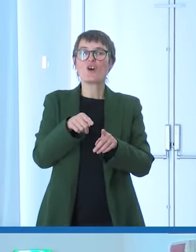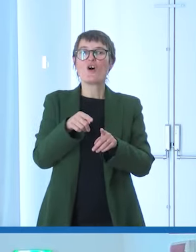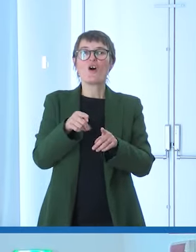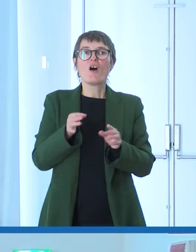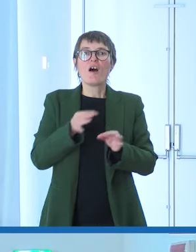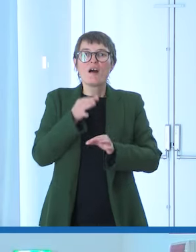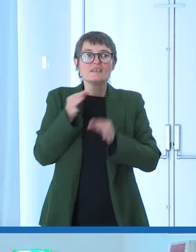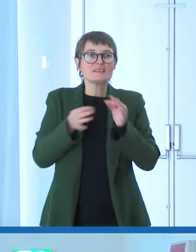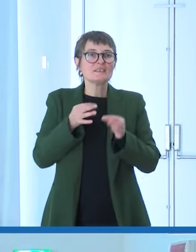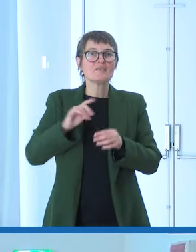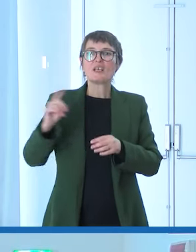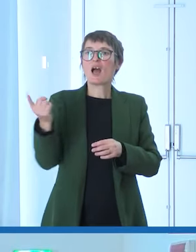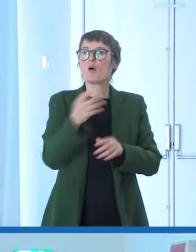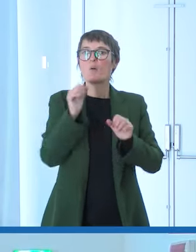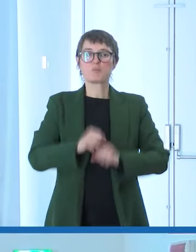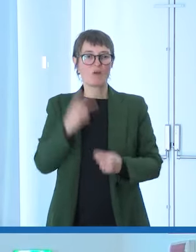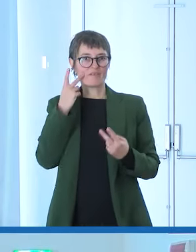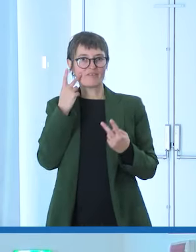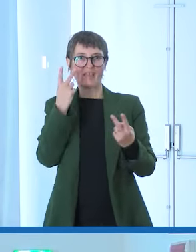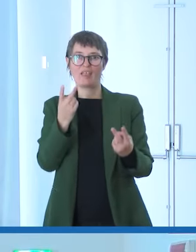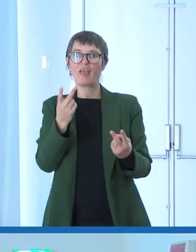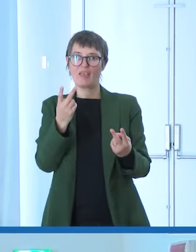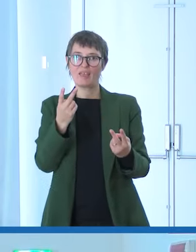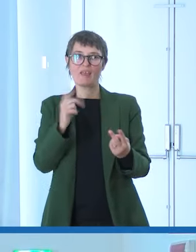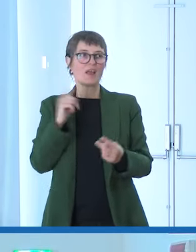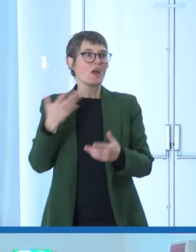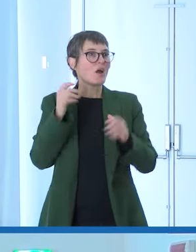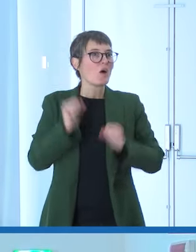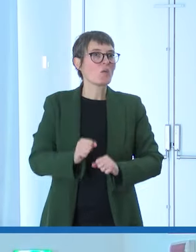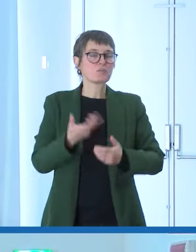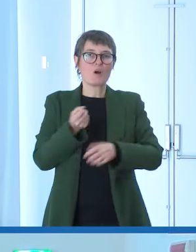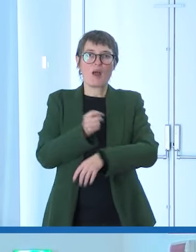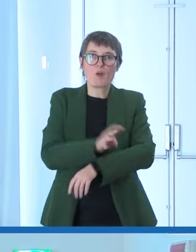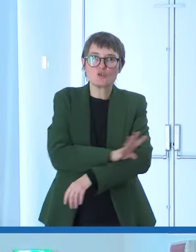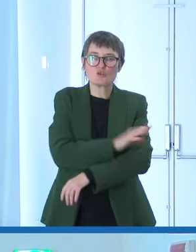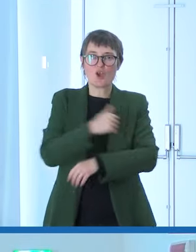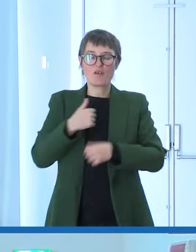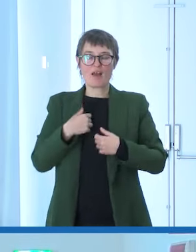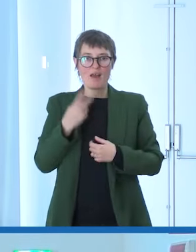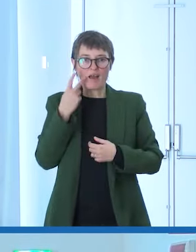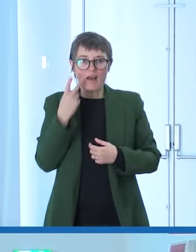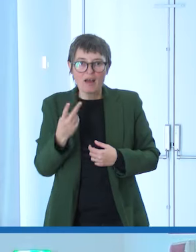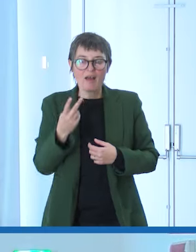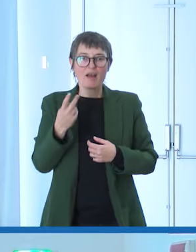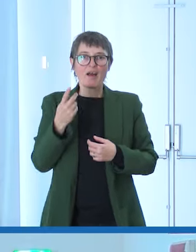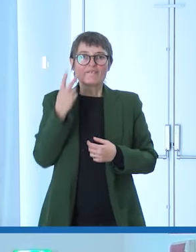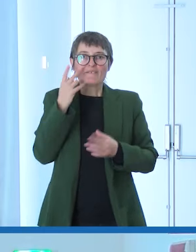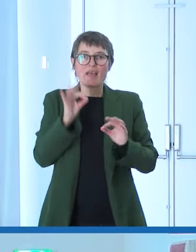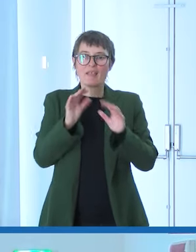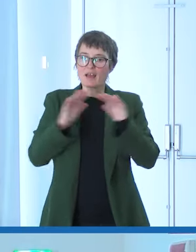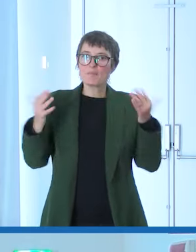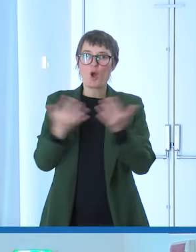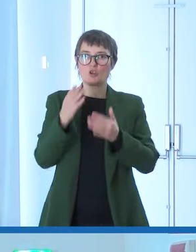per il lavoro delle nostre atleti e dei nostri atleti, quello che è il mondo della disabilità, rappresentato da chi fa sport,